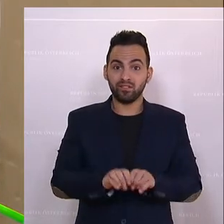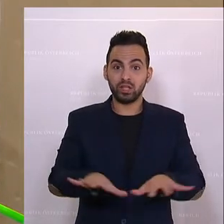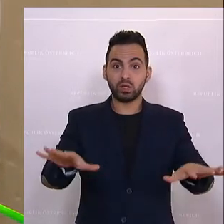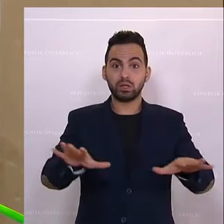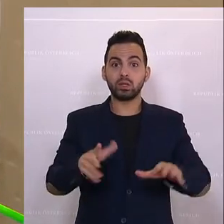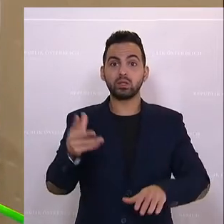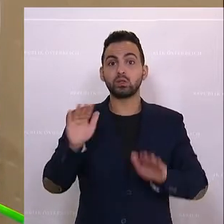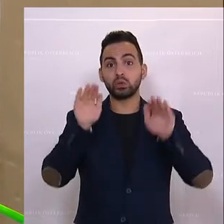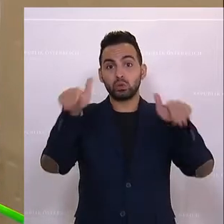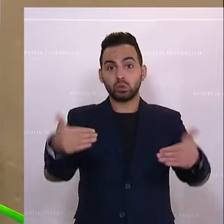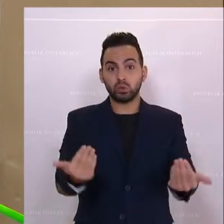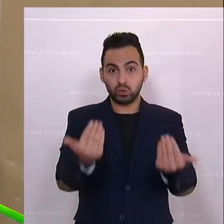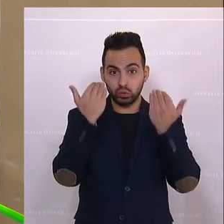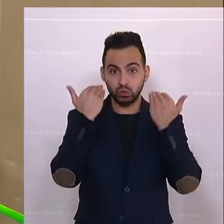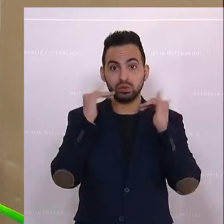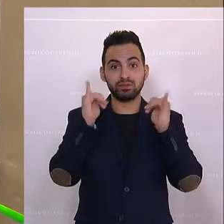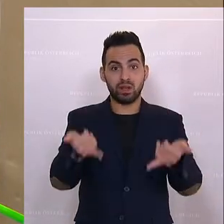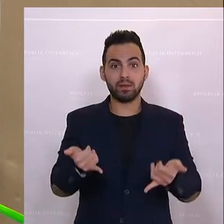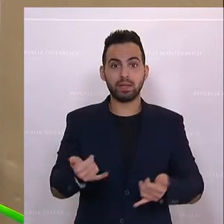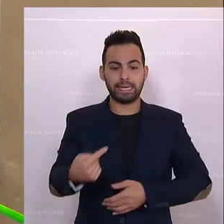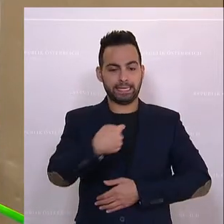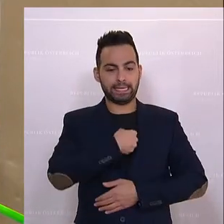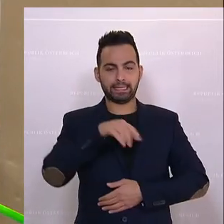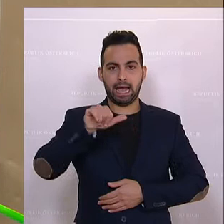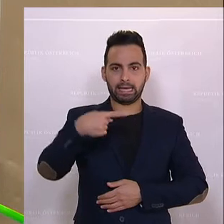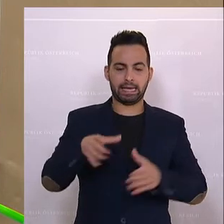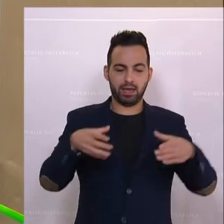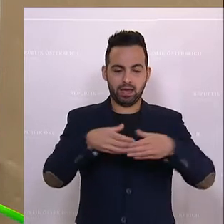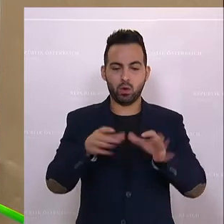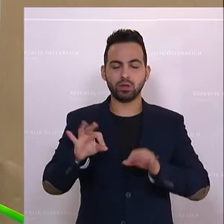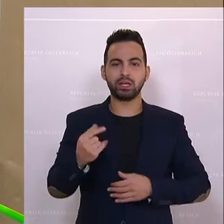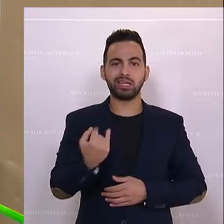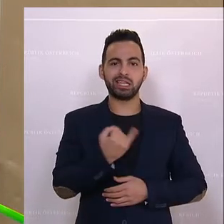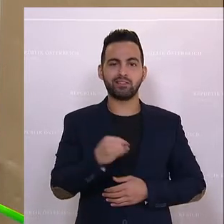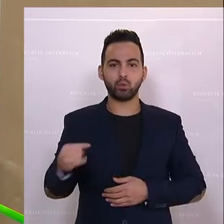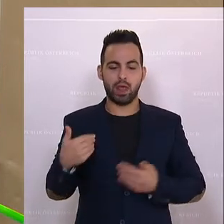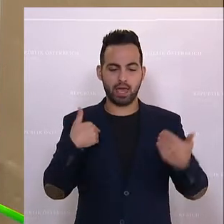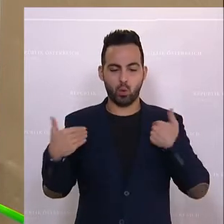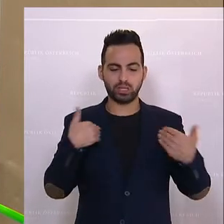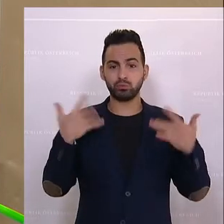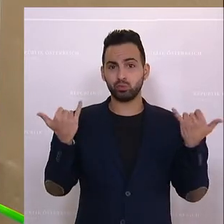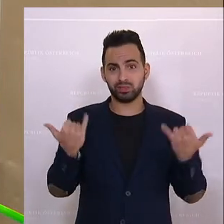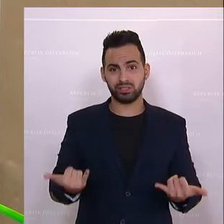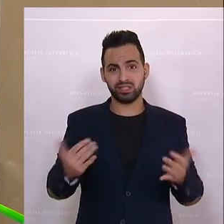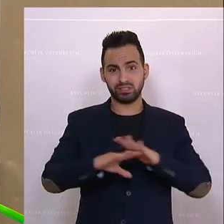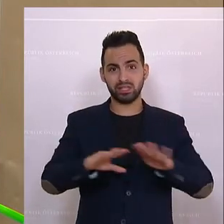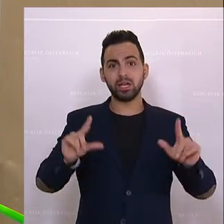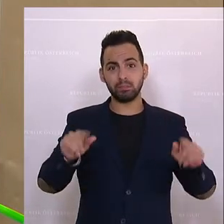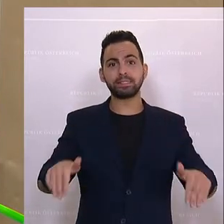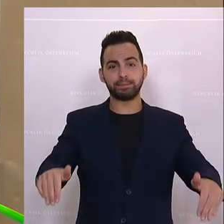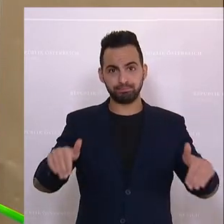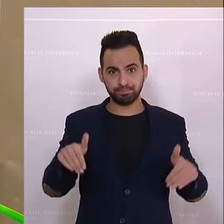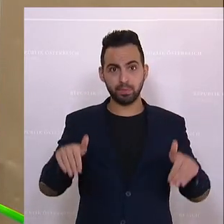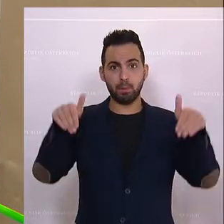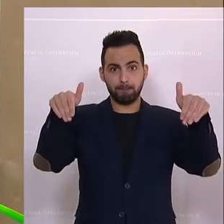gefordert. Man muss leider sagen, diese Ich-AG oder der individuelle Egoismus müssen jetzt einmal ein bisschen kürzer treten.